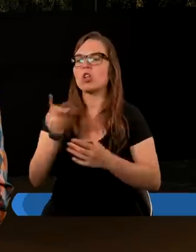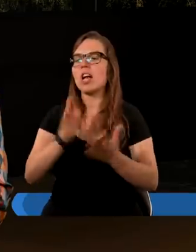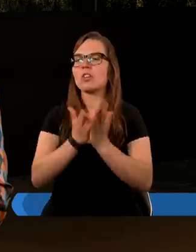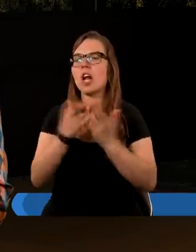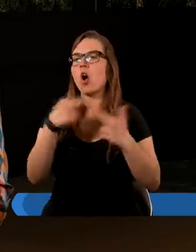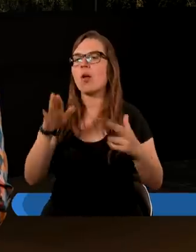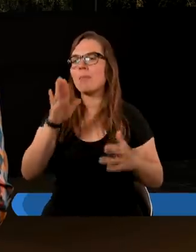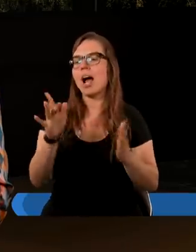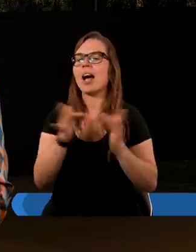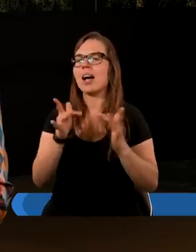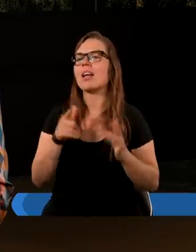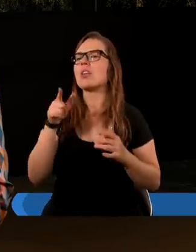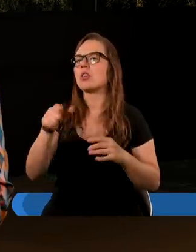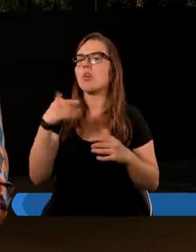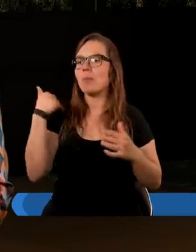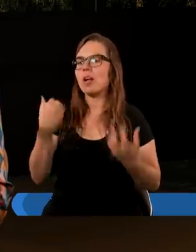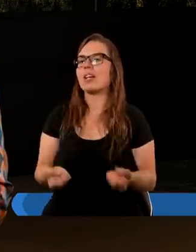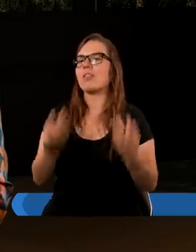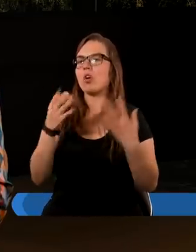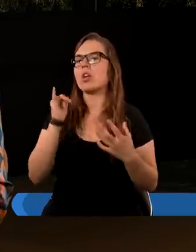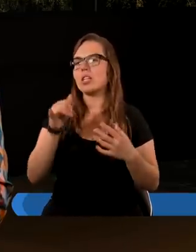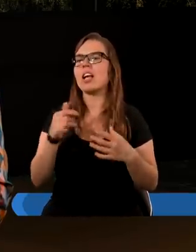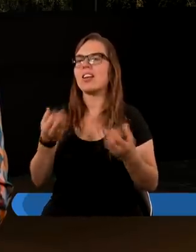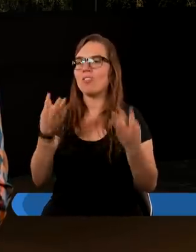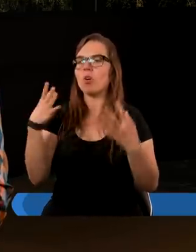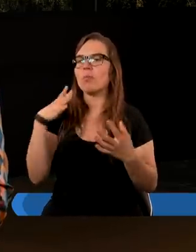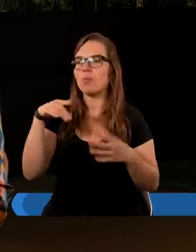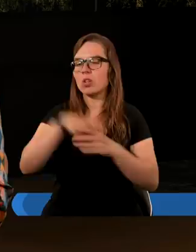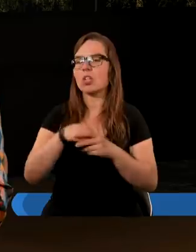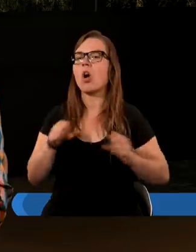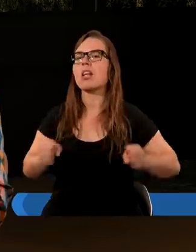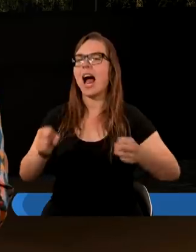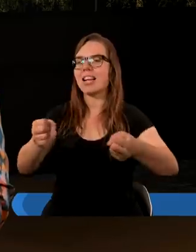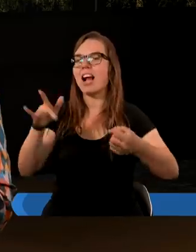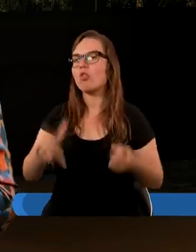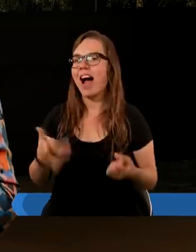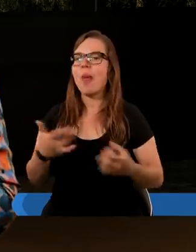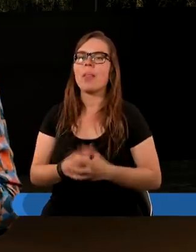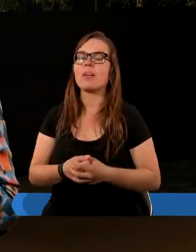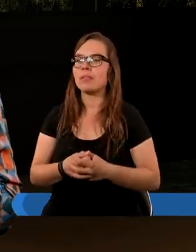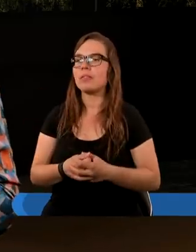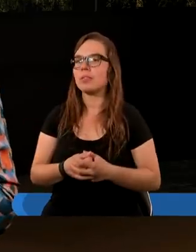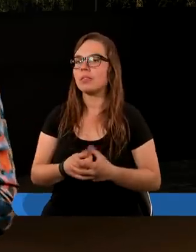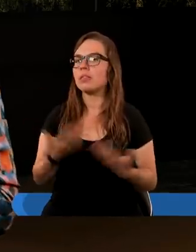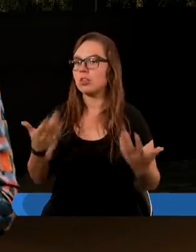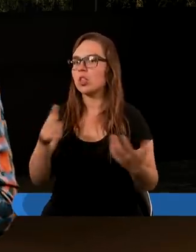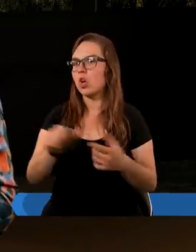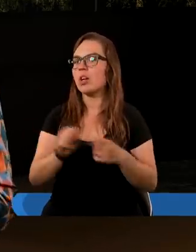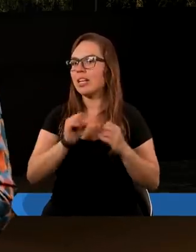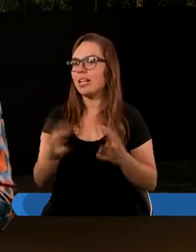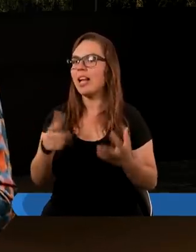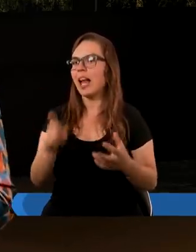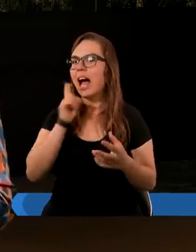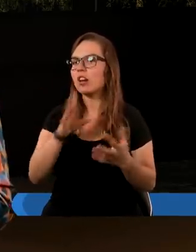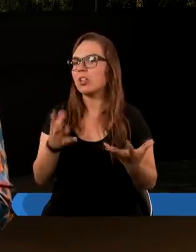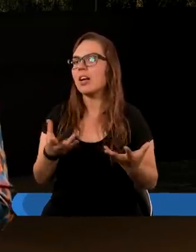że księga rodzaju ma rację, że było stworzenie i stwórca był w to zaangażowany. Tak, jasno. Także